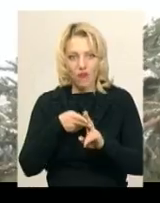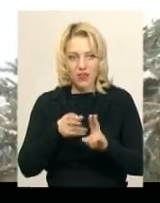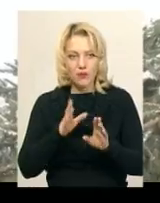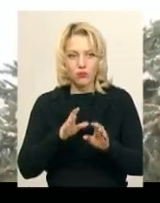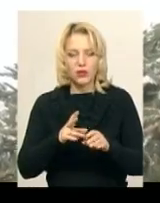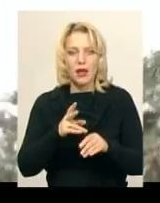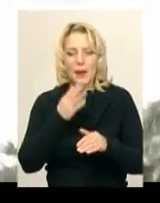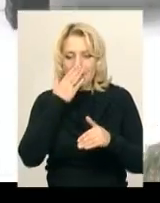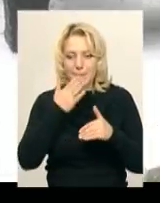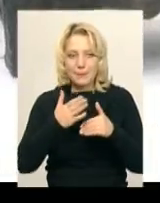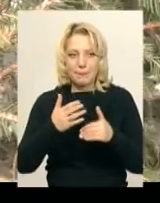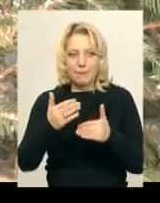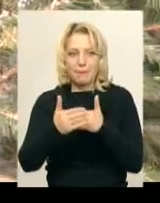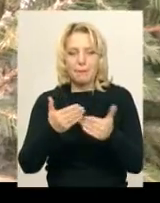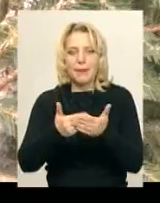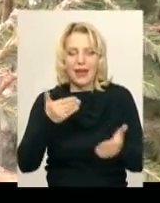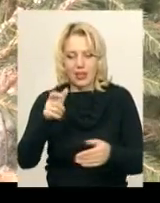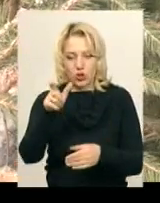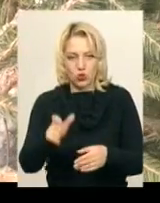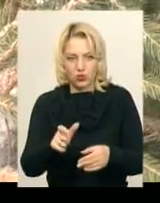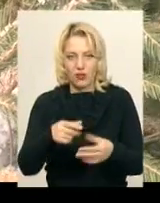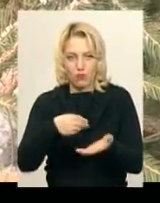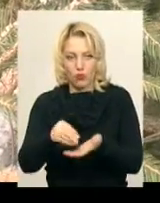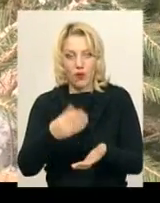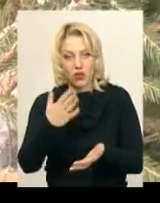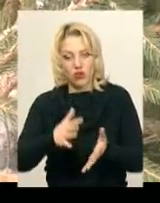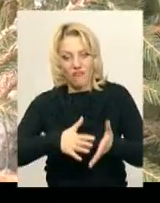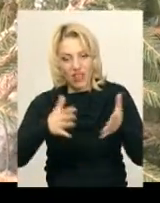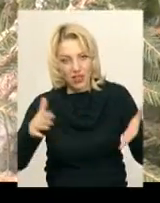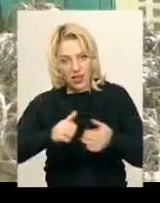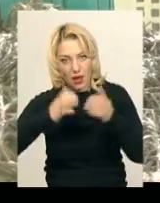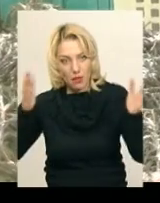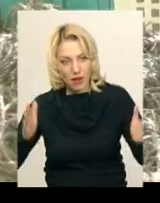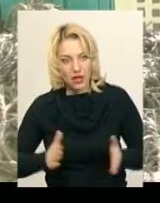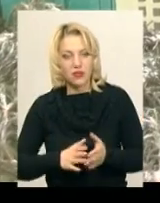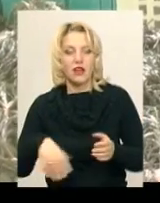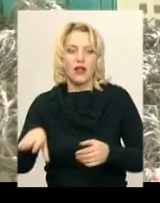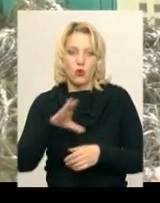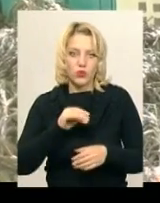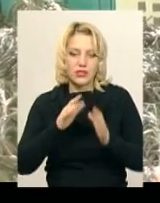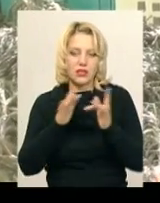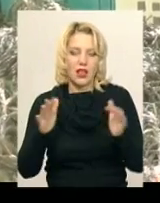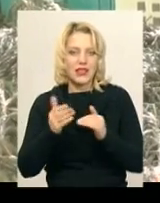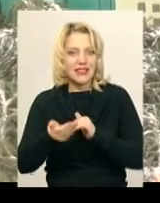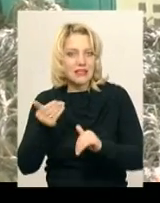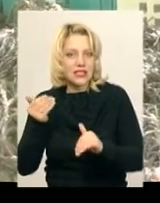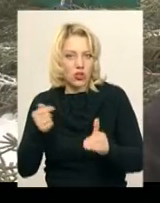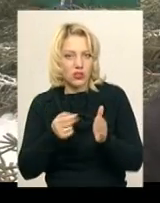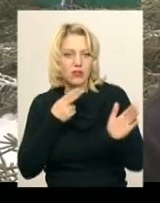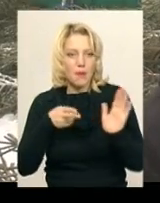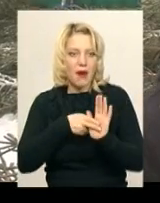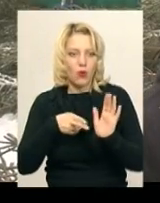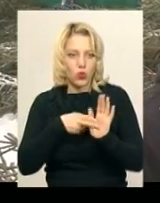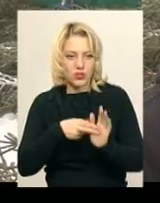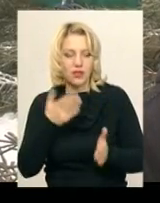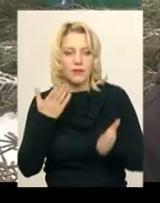безпосередньо перед покупцем. В разі реалізації великими партіями усі ялинки маркують заздалегідь. Вартість ялинки залежить від її висоти. Якщо